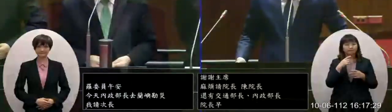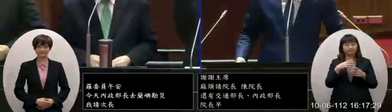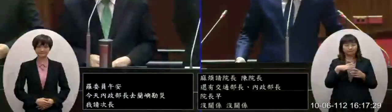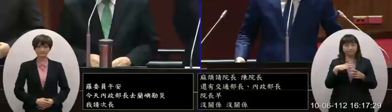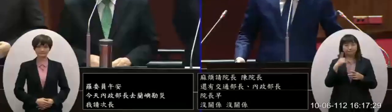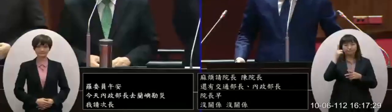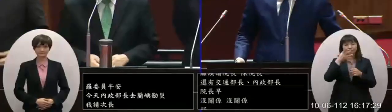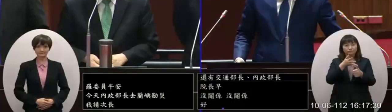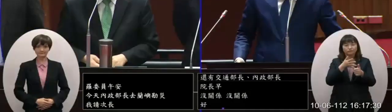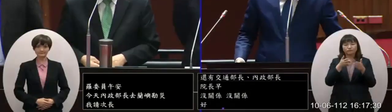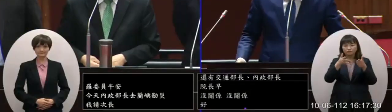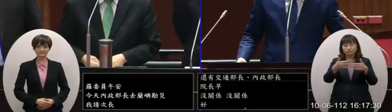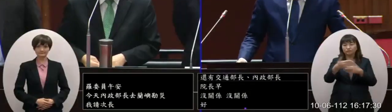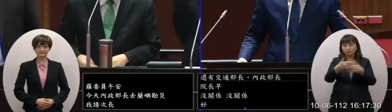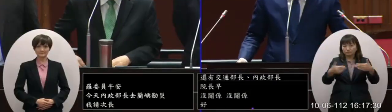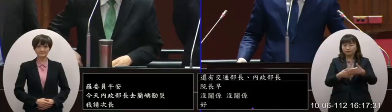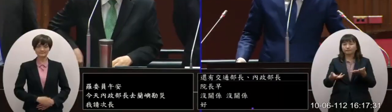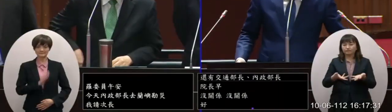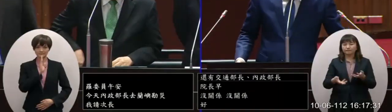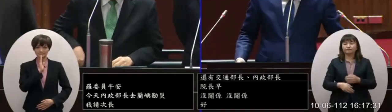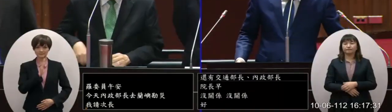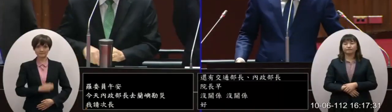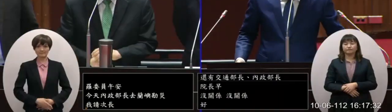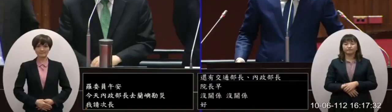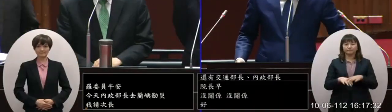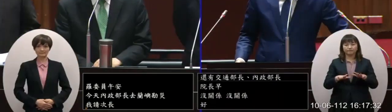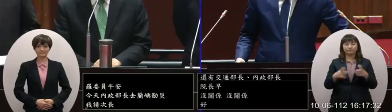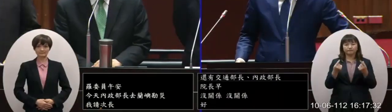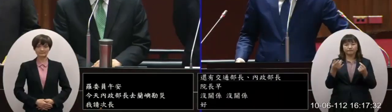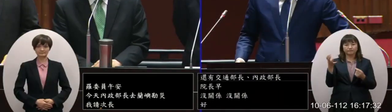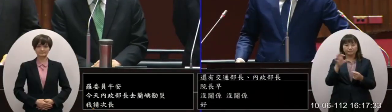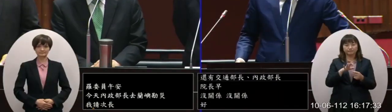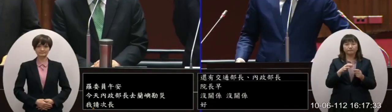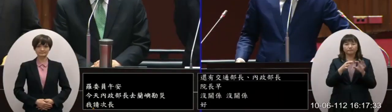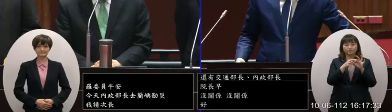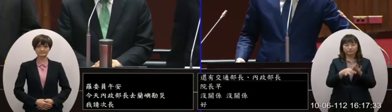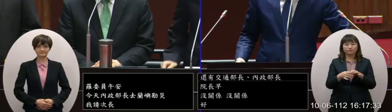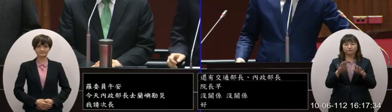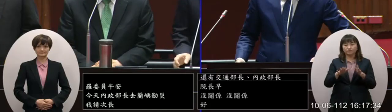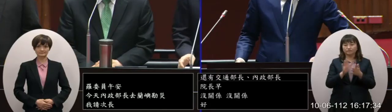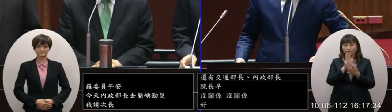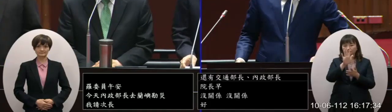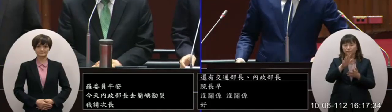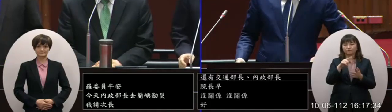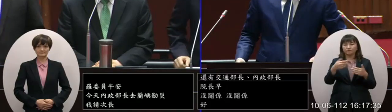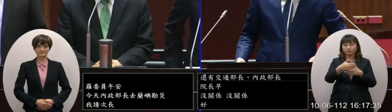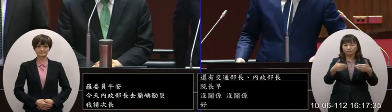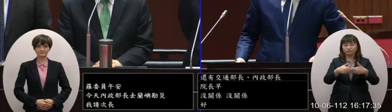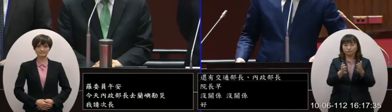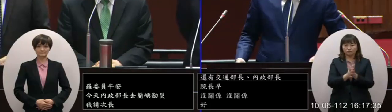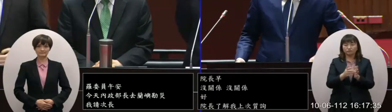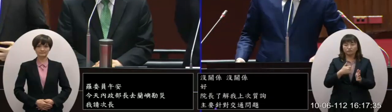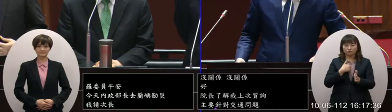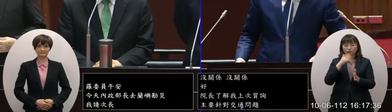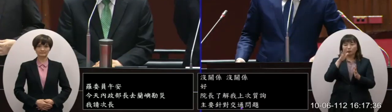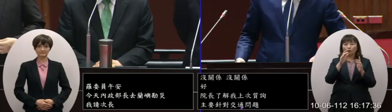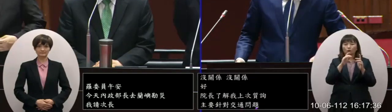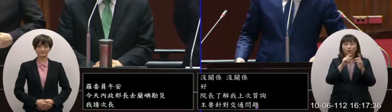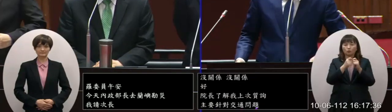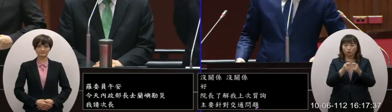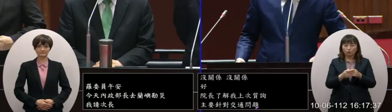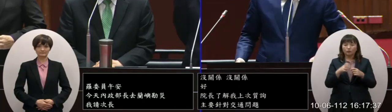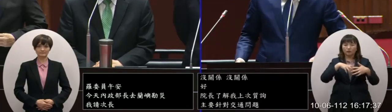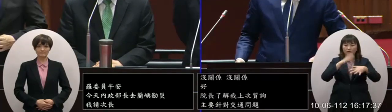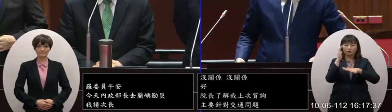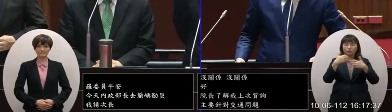解我上次質詢主要針對交通的問題是那今天一樣我想延續,因為在這個之後交通部的確做了很多的相關作為,